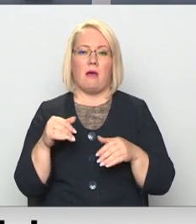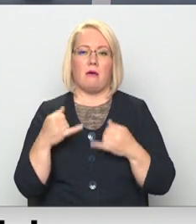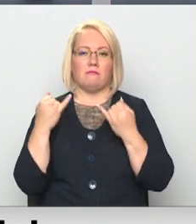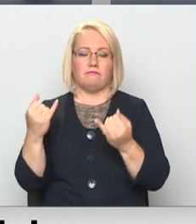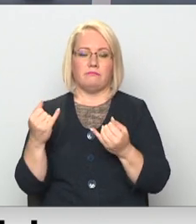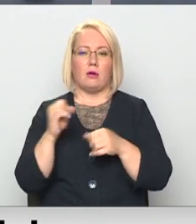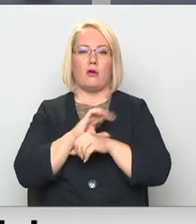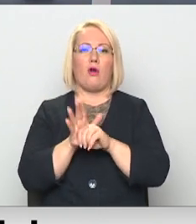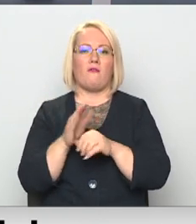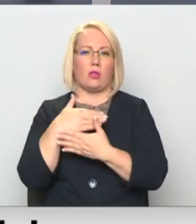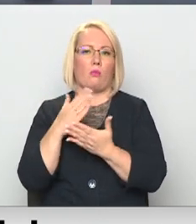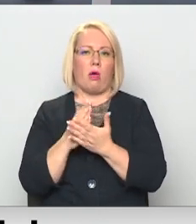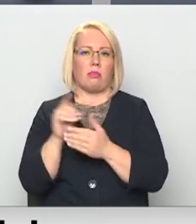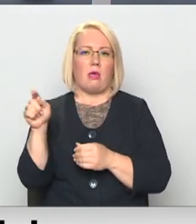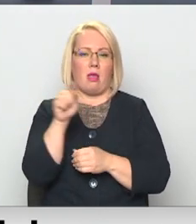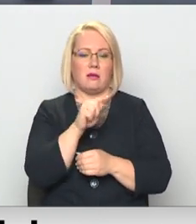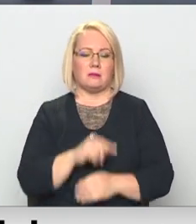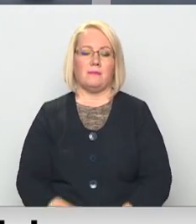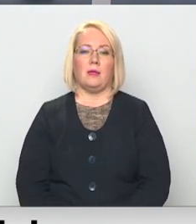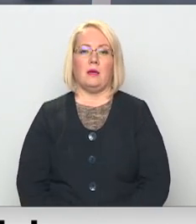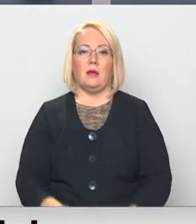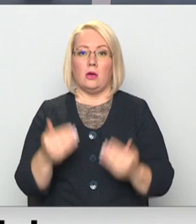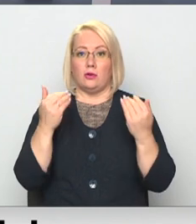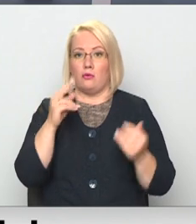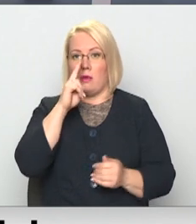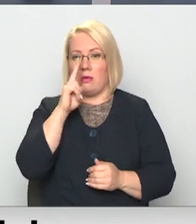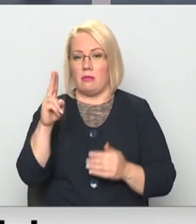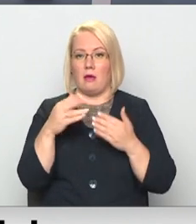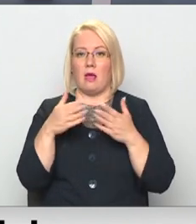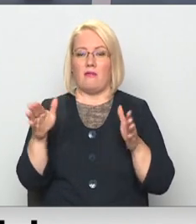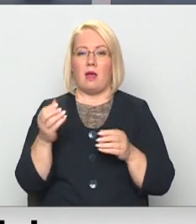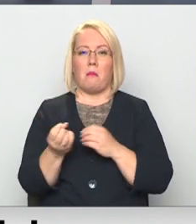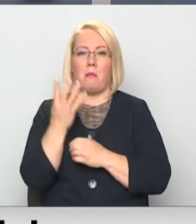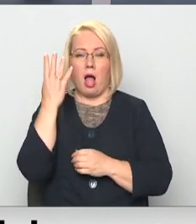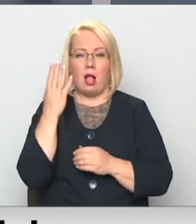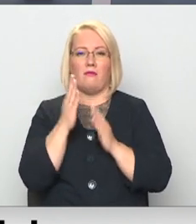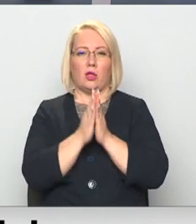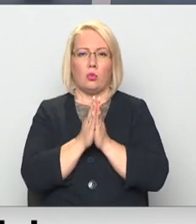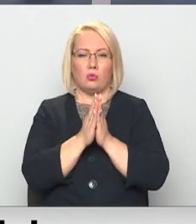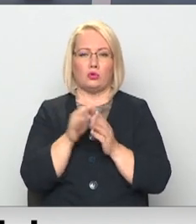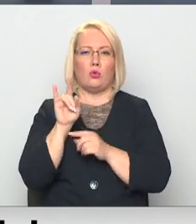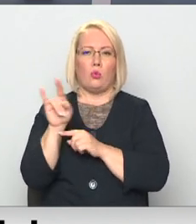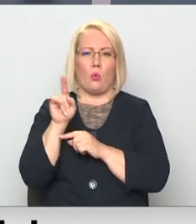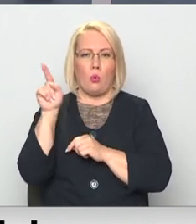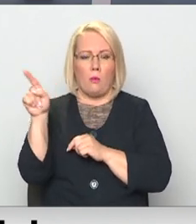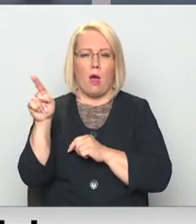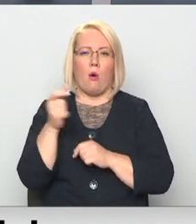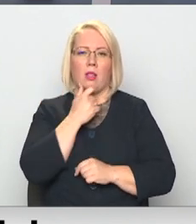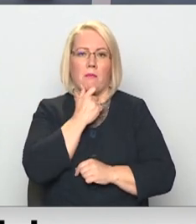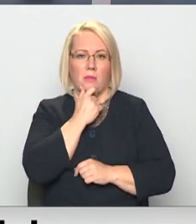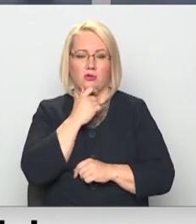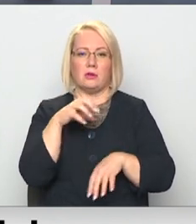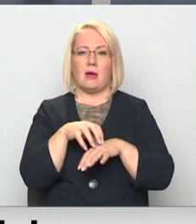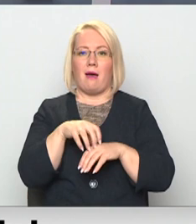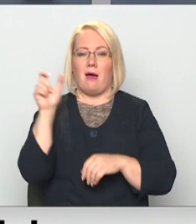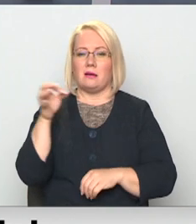nodaļas Covid-19 pacientu ārtēšanai. Šodien dēļ tās atvērtas balvos, ludzā, tukumā un limbažos. Ārti izsakās